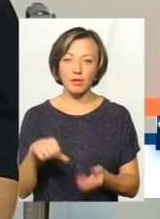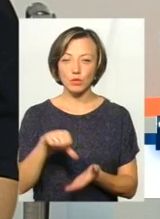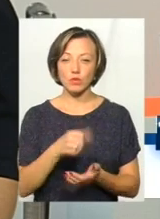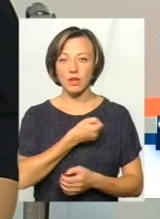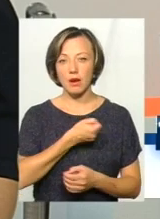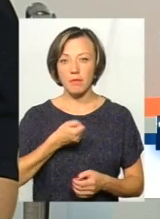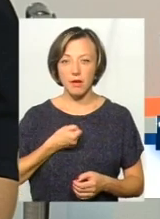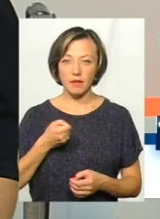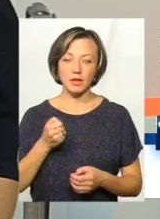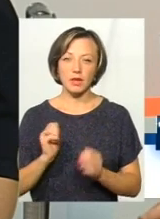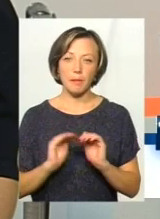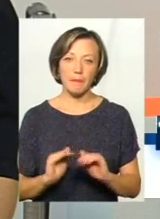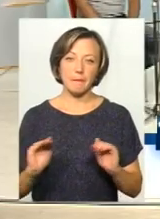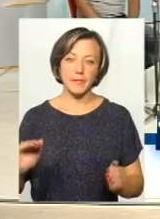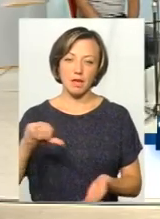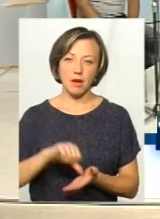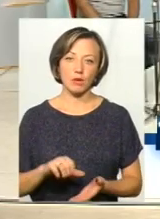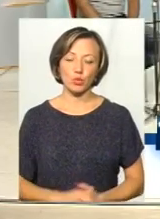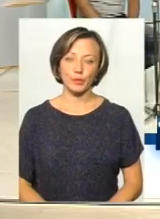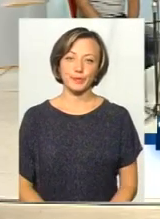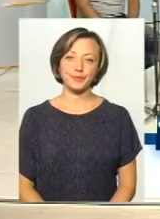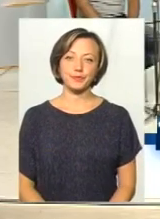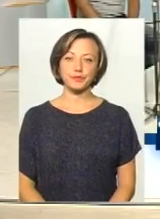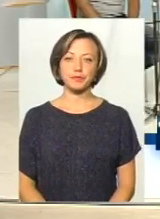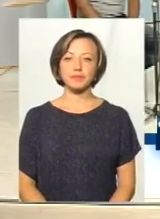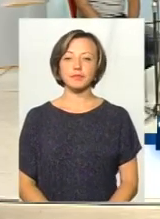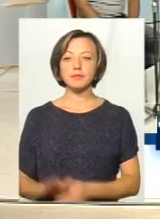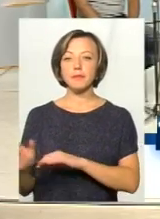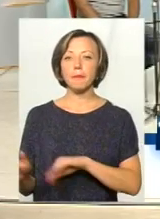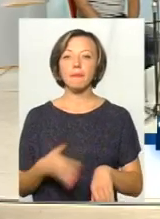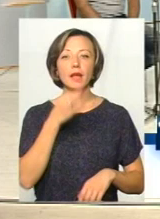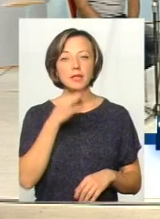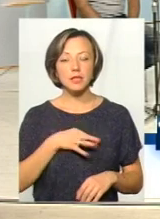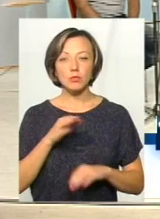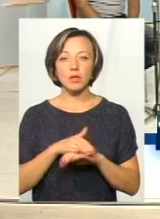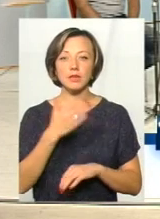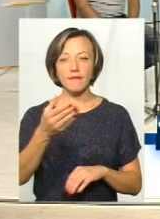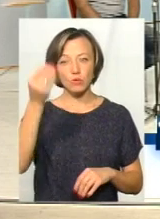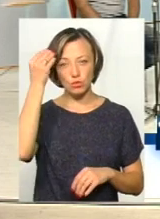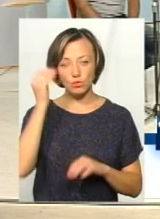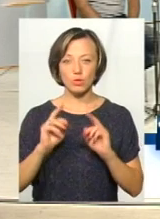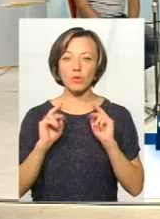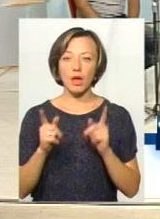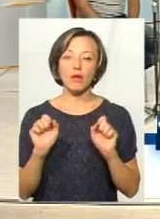терапевтом та дільничним педіатром. Скажіть, будь ласка, на вашу думку, як можна,